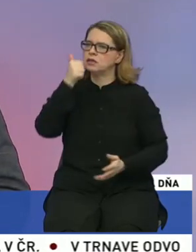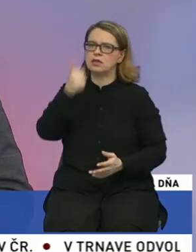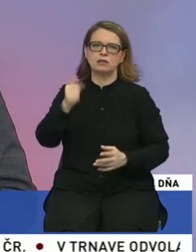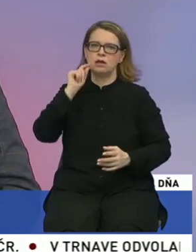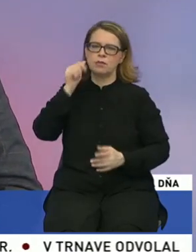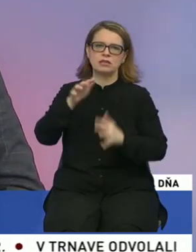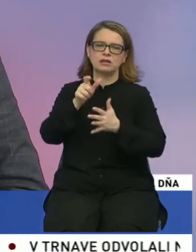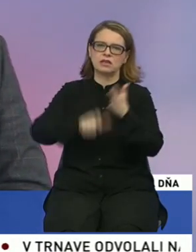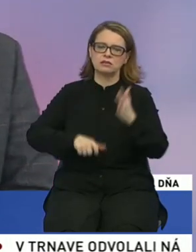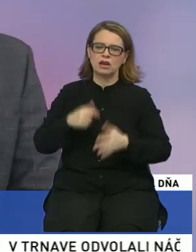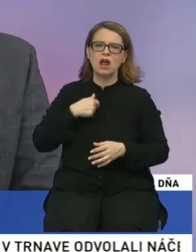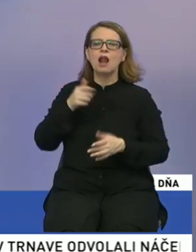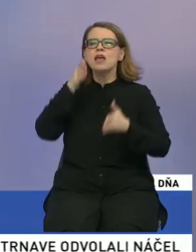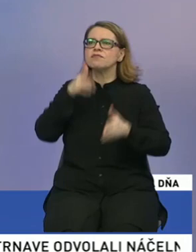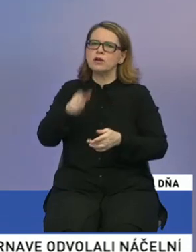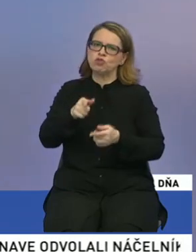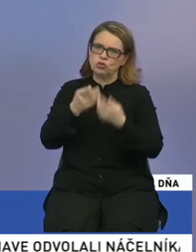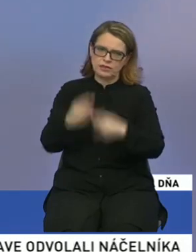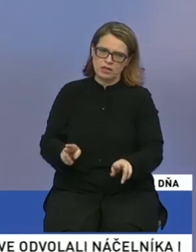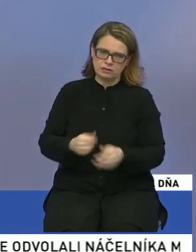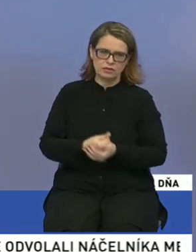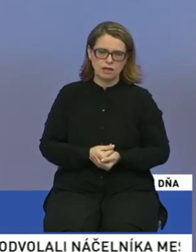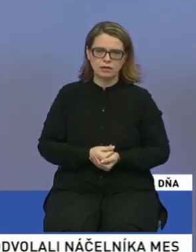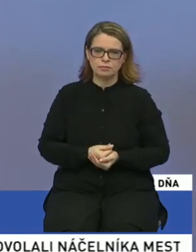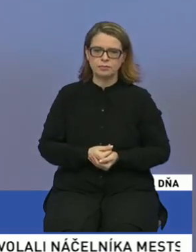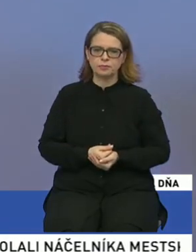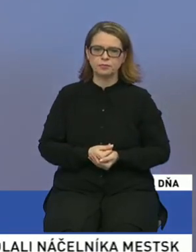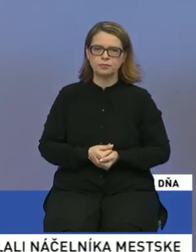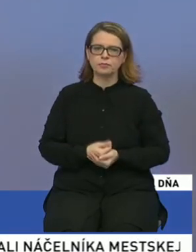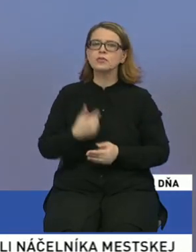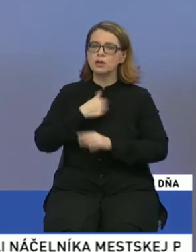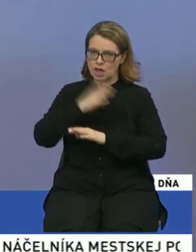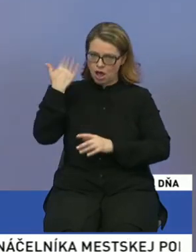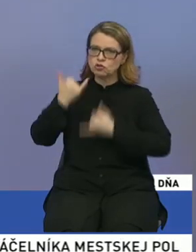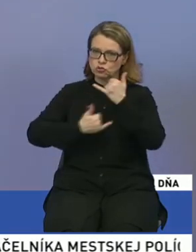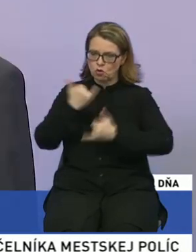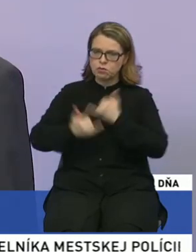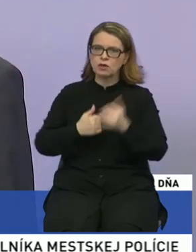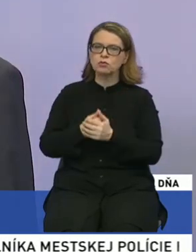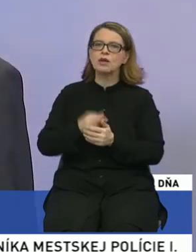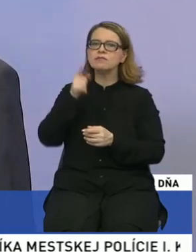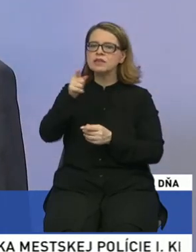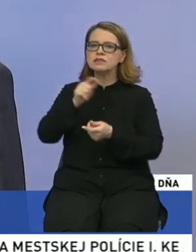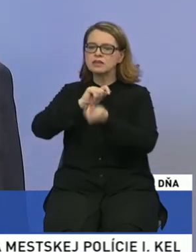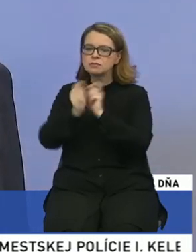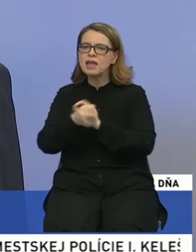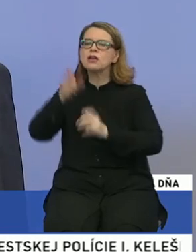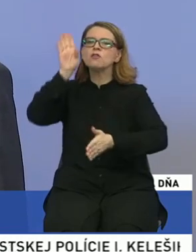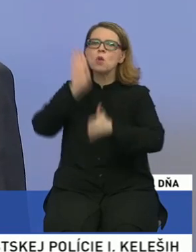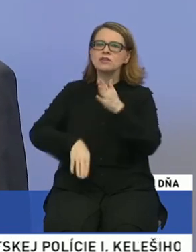verím, že tak tomu nedôjde. Ďakujete si reagovať? Zopakujem to, čo som povedal. Otočili ste v poslednej chvíli.